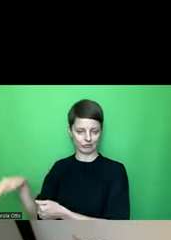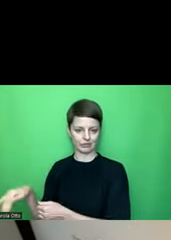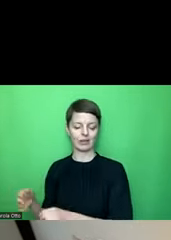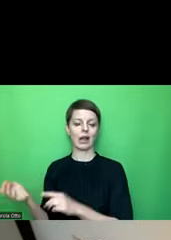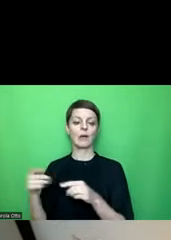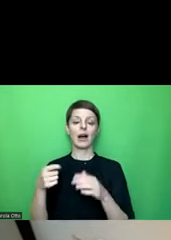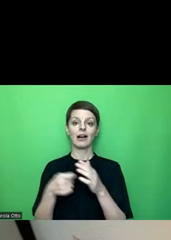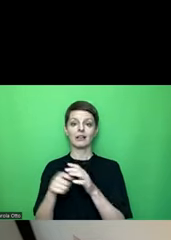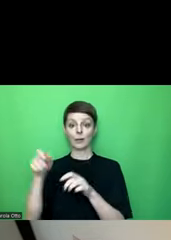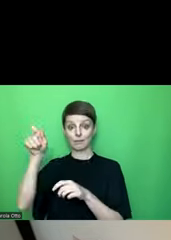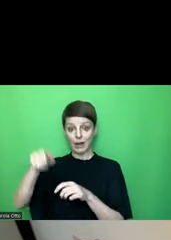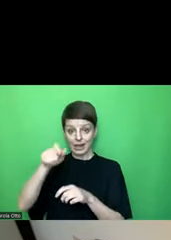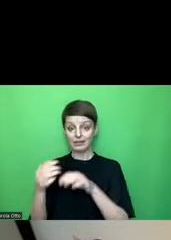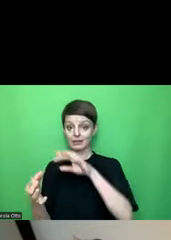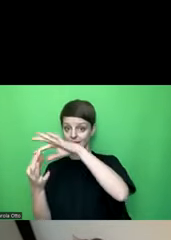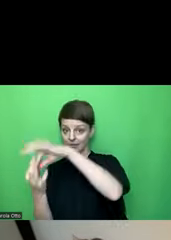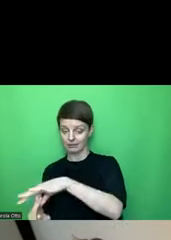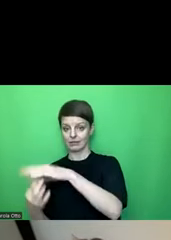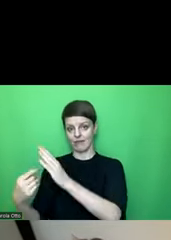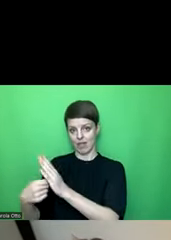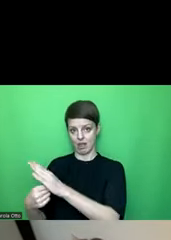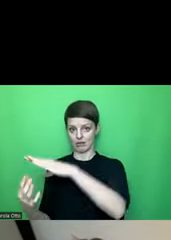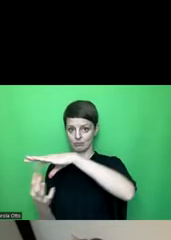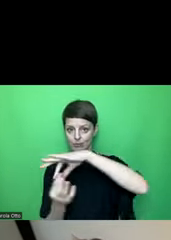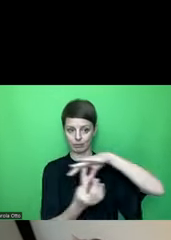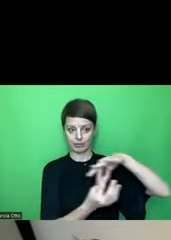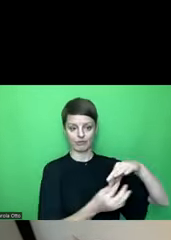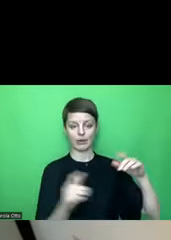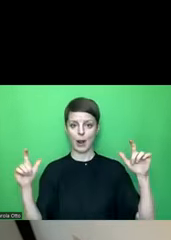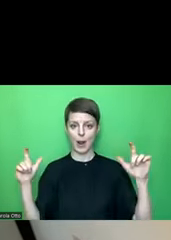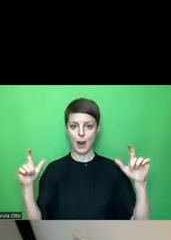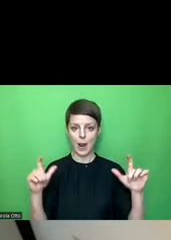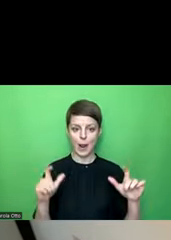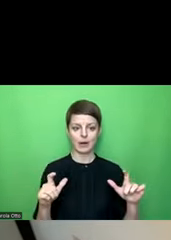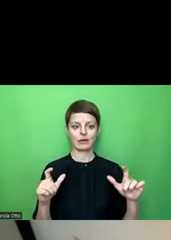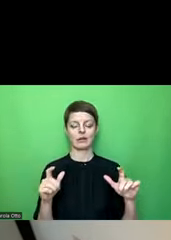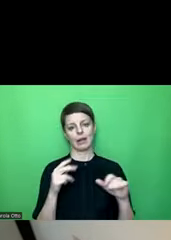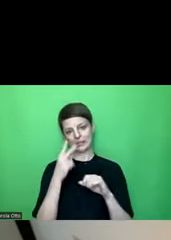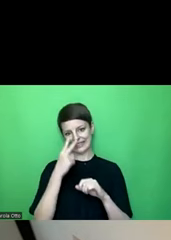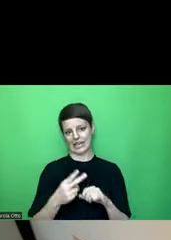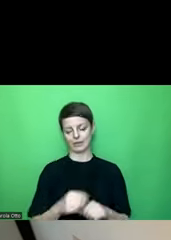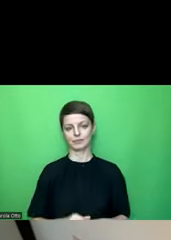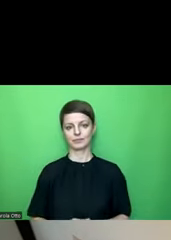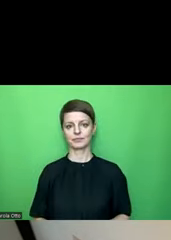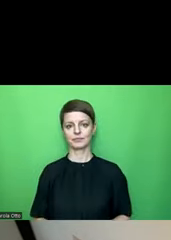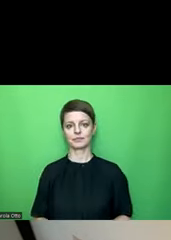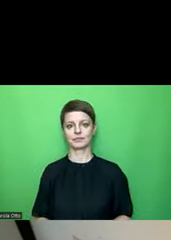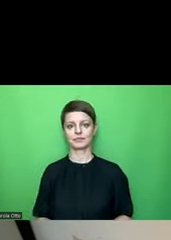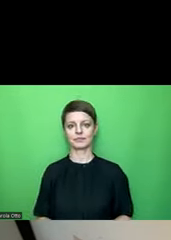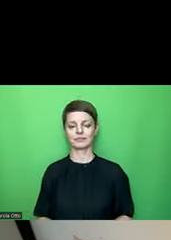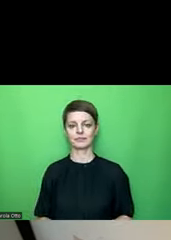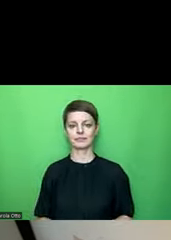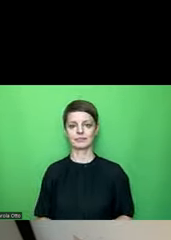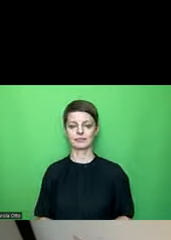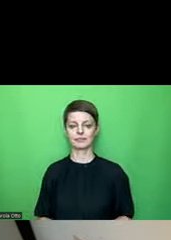Werte darunter stehen und wenn ich jetzt da noch ein bisschen kleiner mache, dann werden die auch alle vollständig dargestellt.